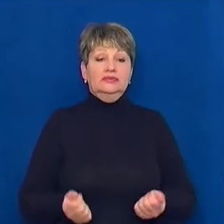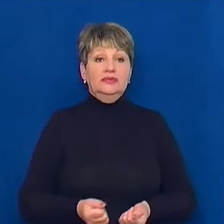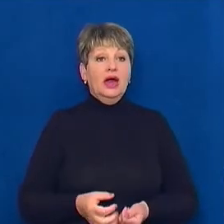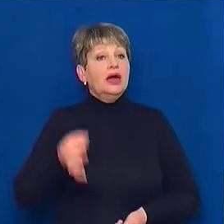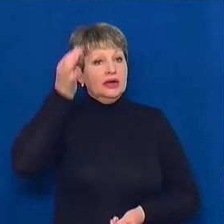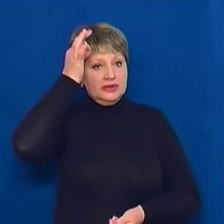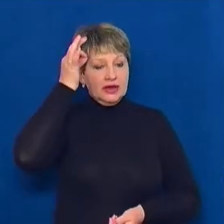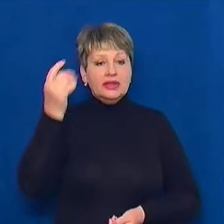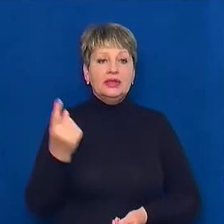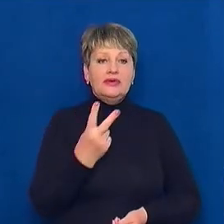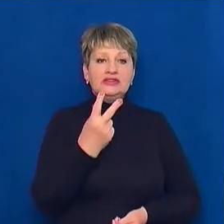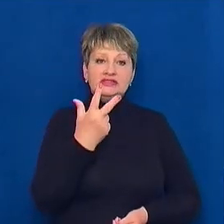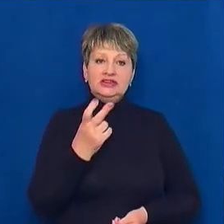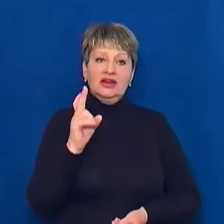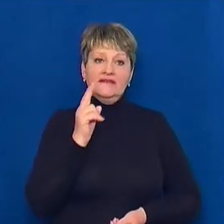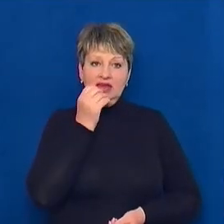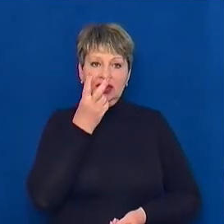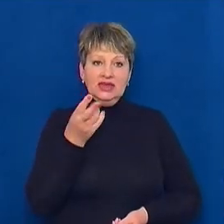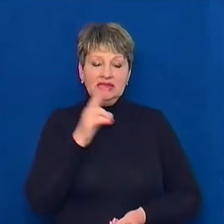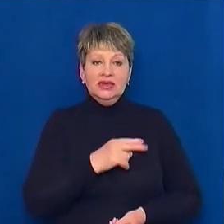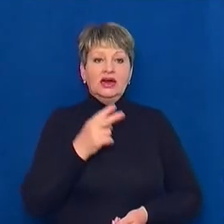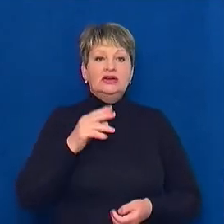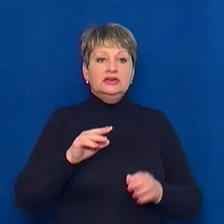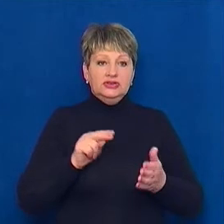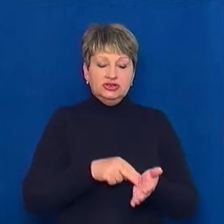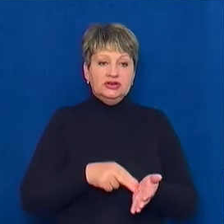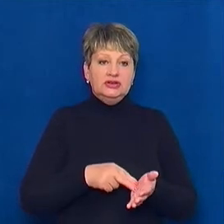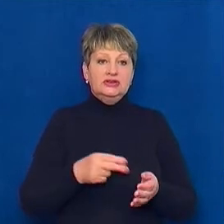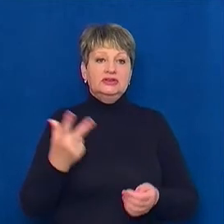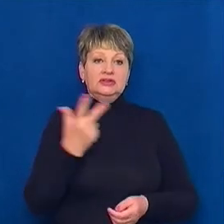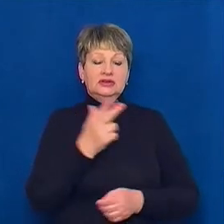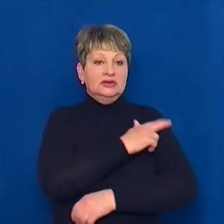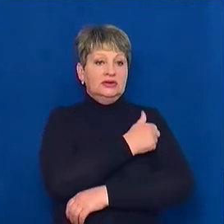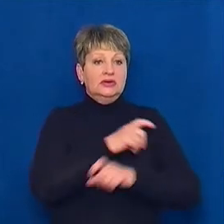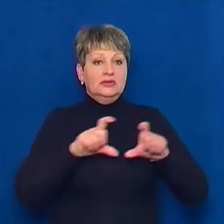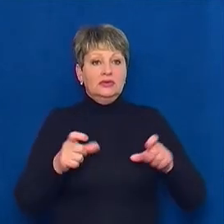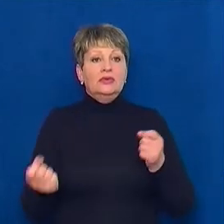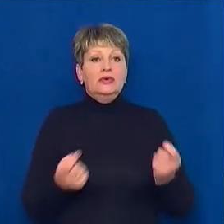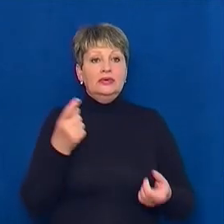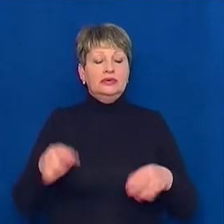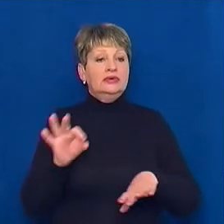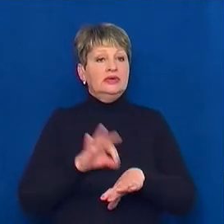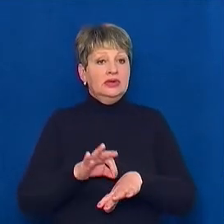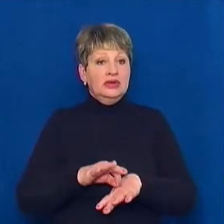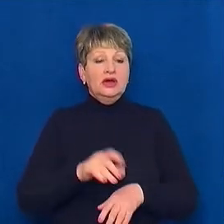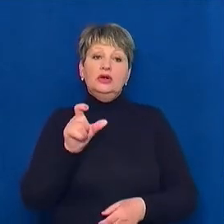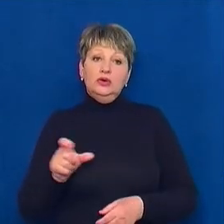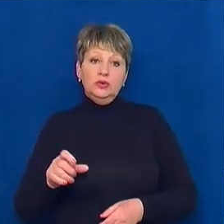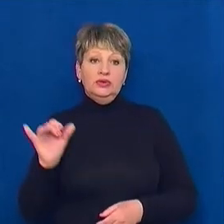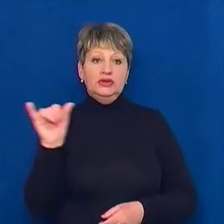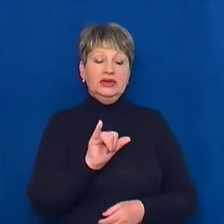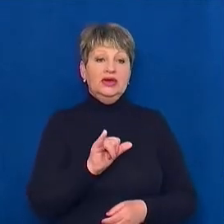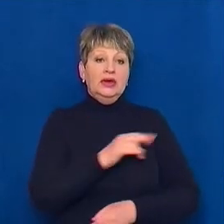Нагадаємо, 23 квітня у 3-й міській лікарні Черкас виявили хворих на ковід. Це пацієнти та медперсонал декількох